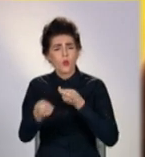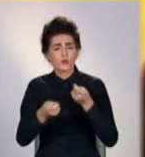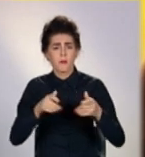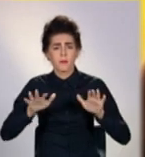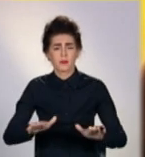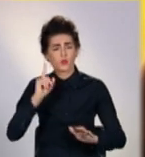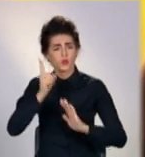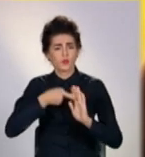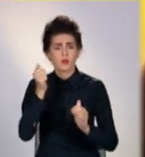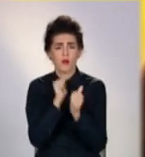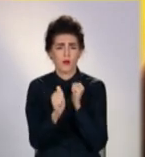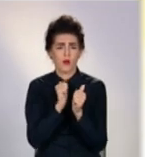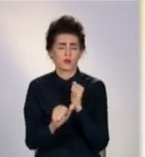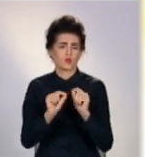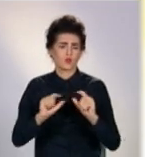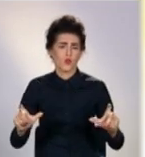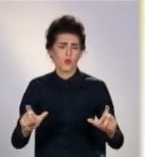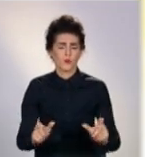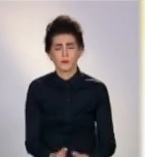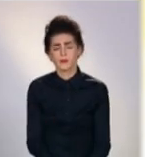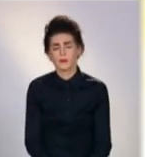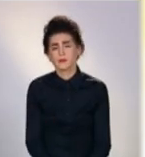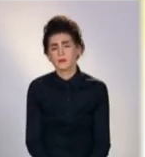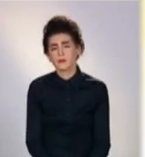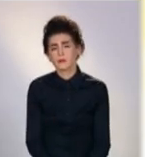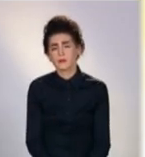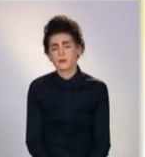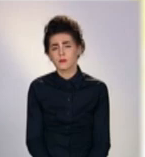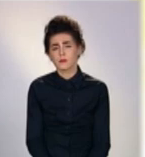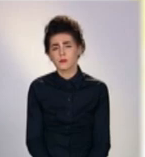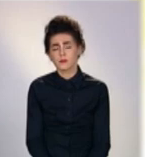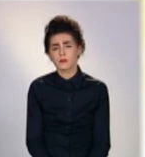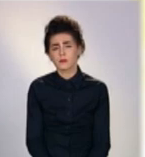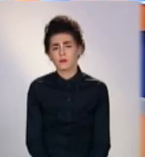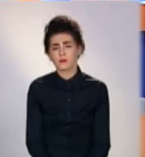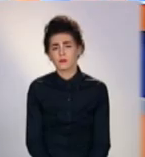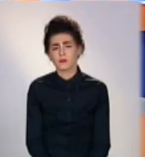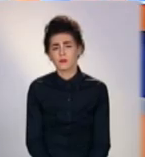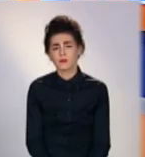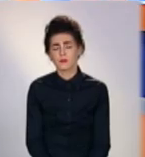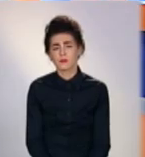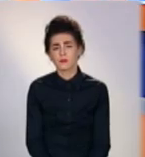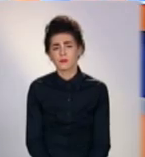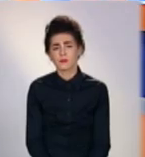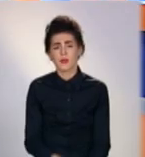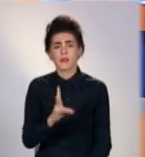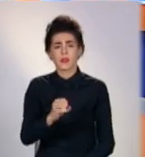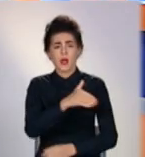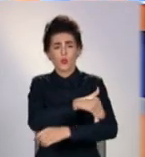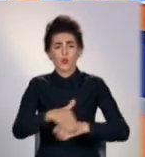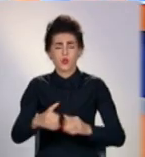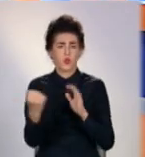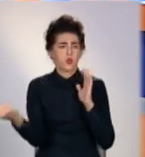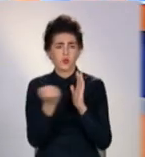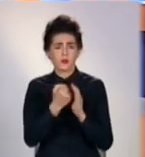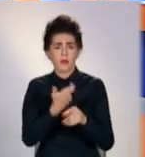дізналися в кожній школі. Максим Кондратенко, Наталя Шарай, телеканал «Донбас». На вулиці вдарили